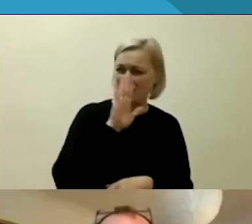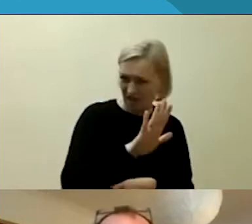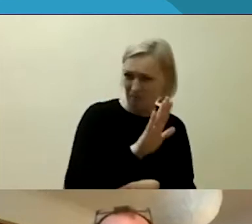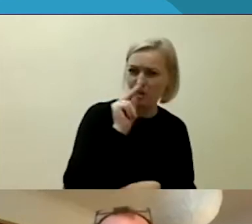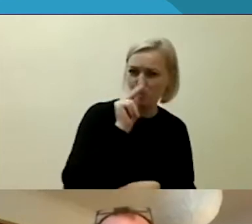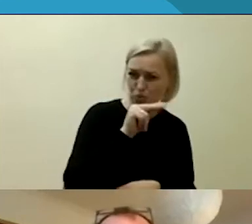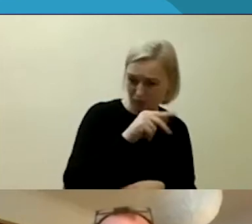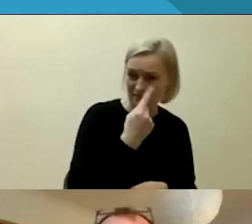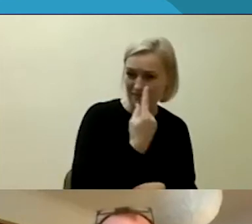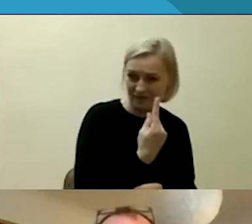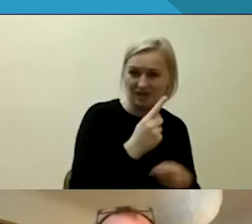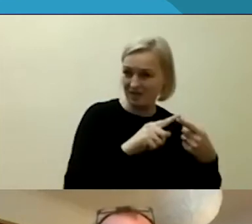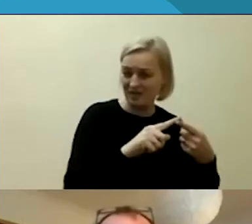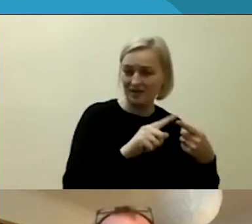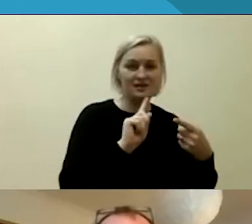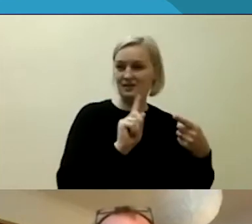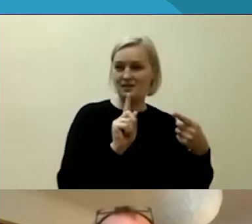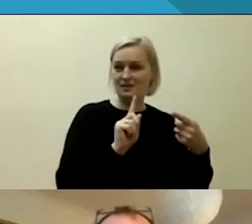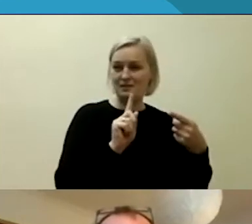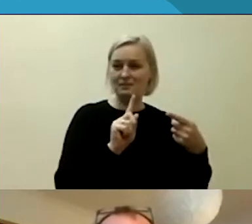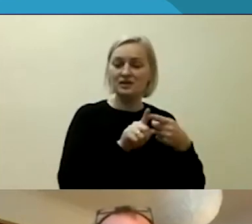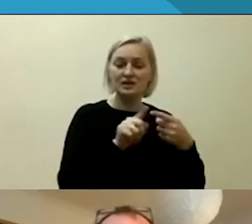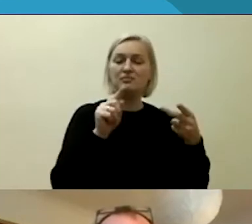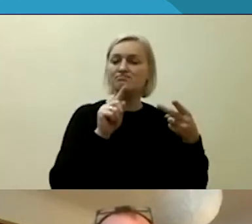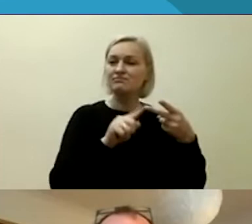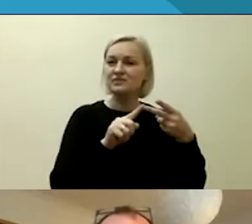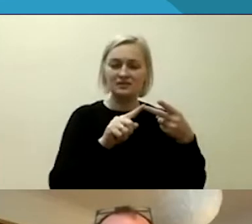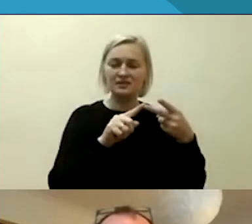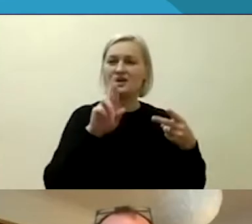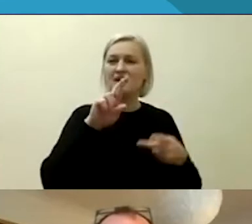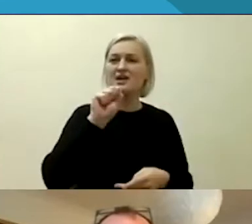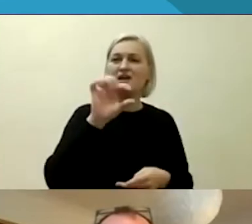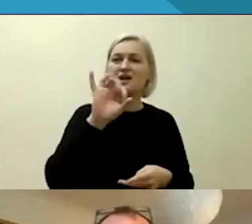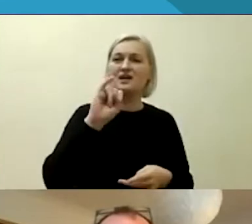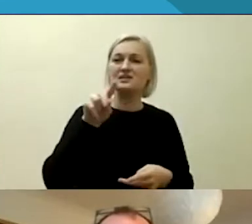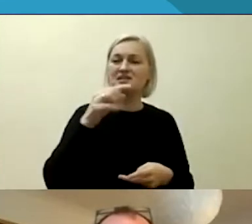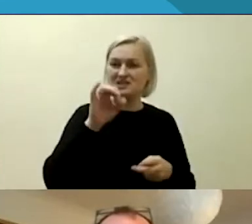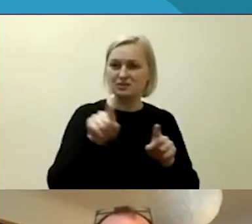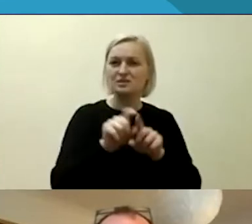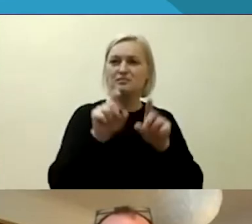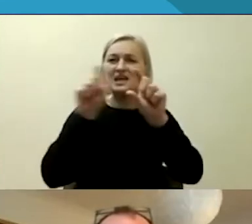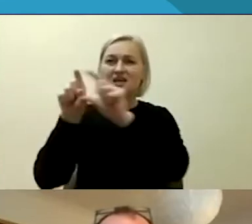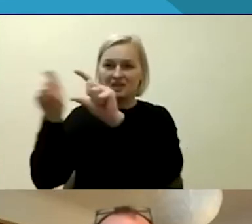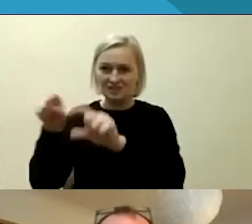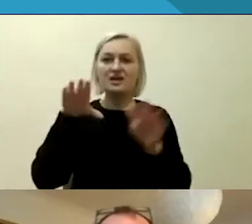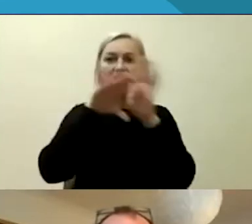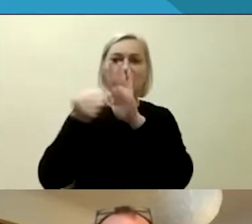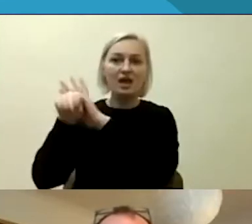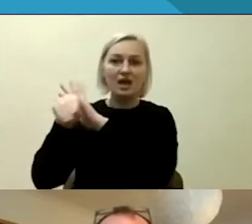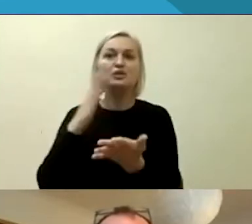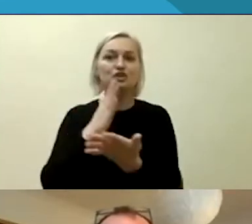srityje, bet lygiai taip pat to rasizmo praeškų pasitaiko ir institucijose. Mes atlikome